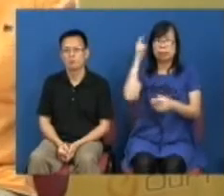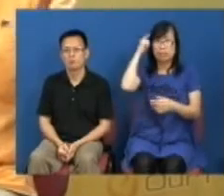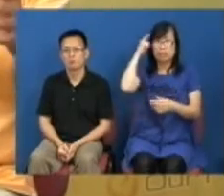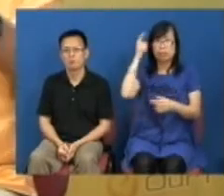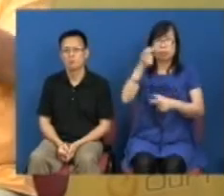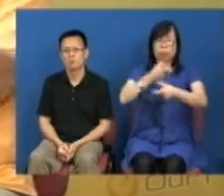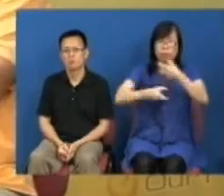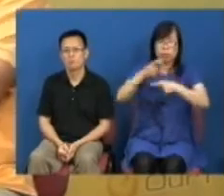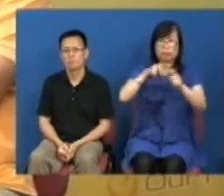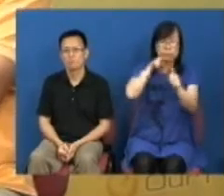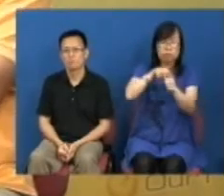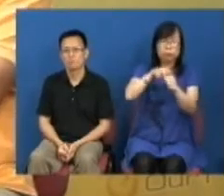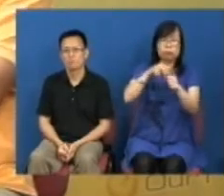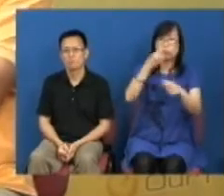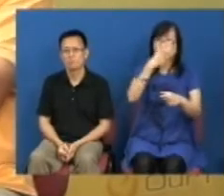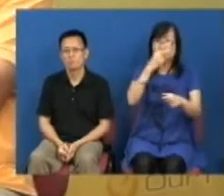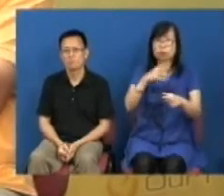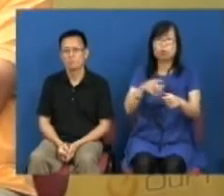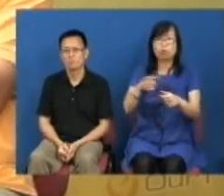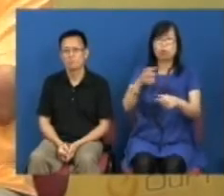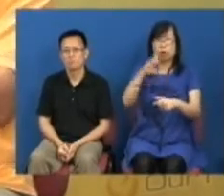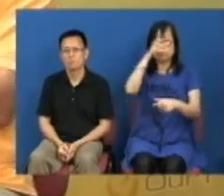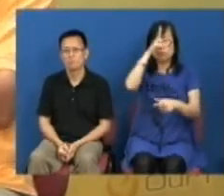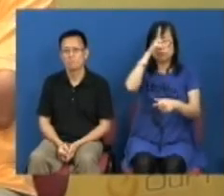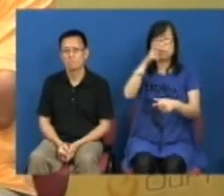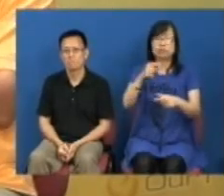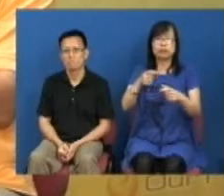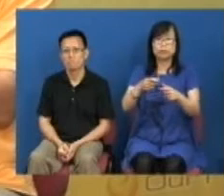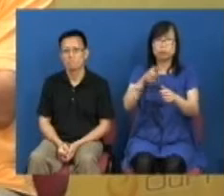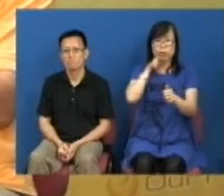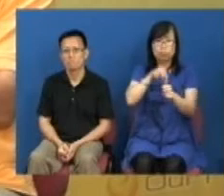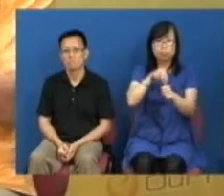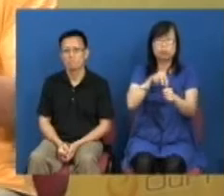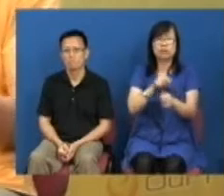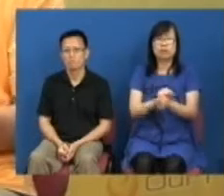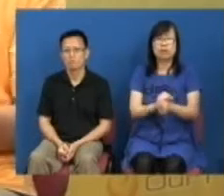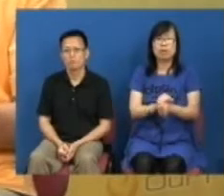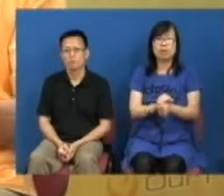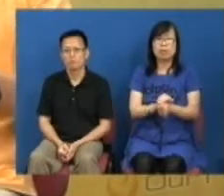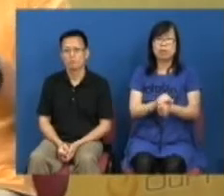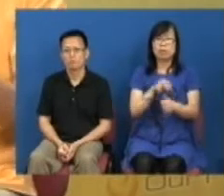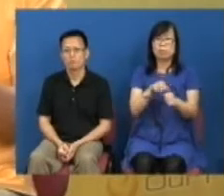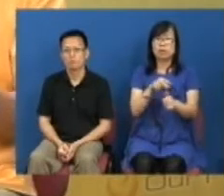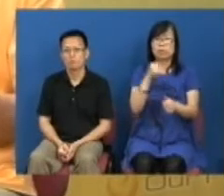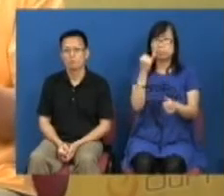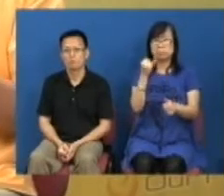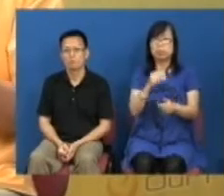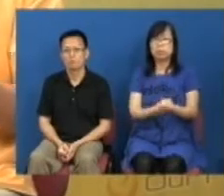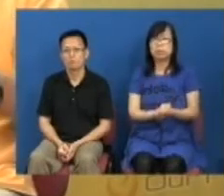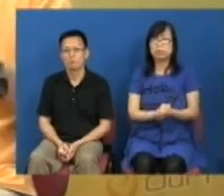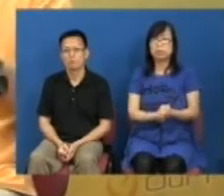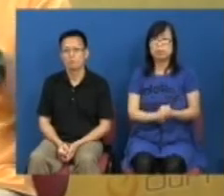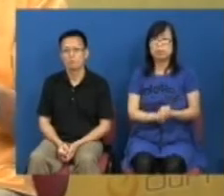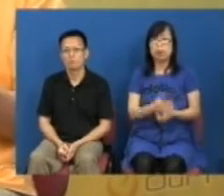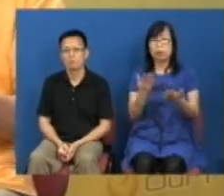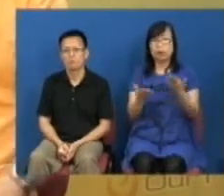商人治港改成公务员治港这个叫范式转移是不是真的不靓的又或者不靓